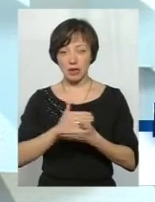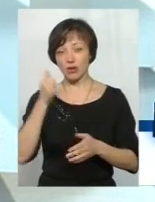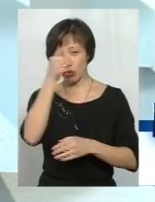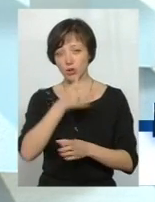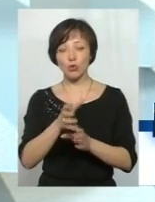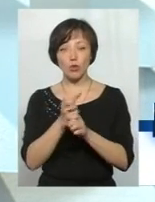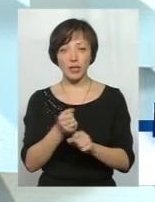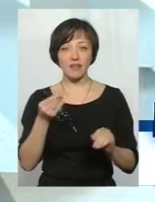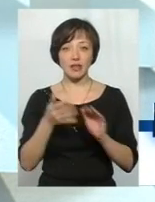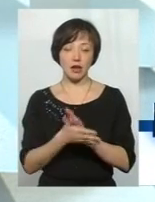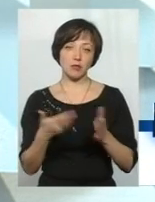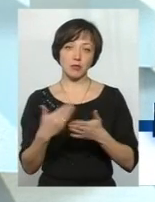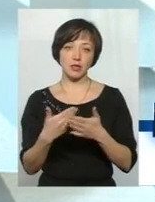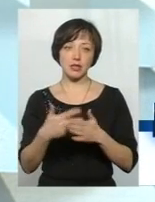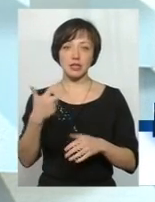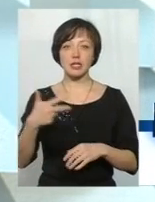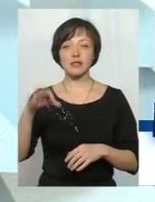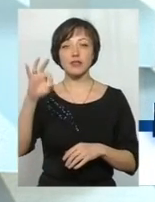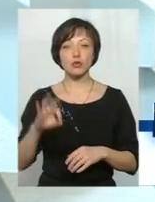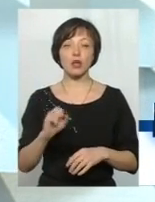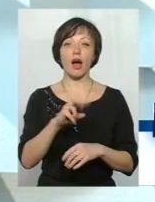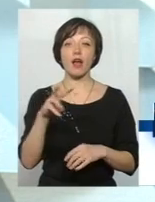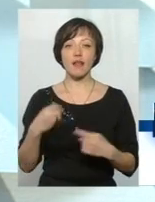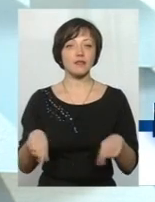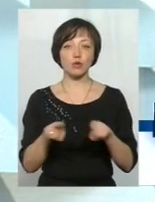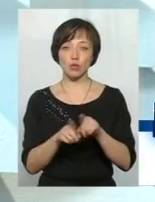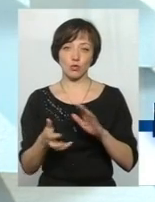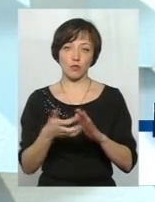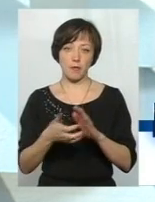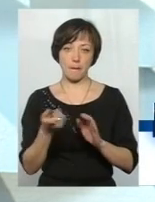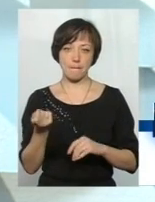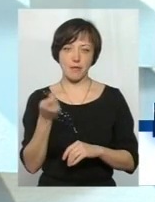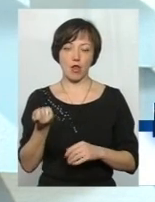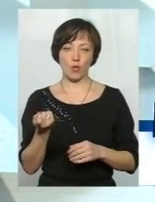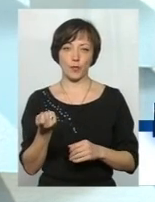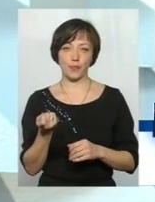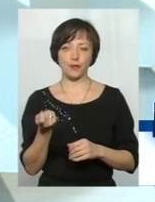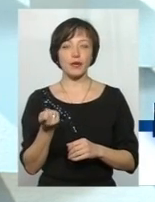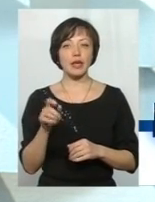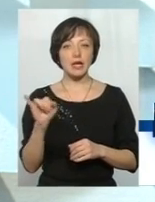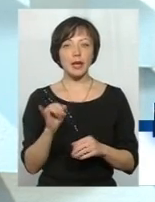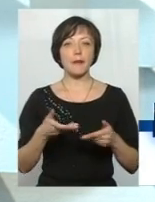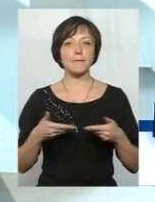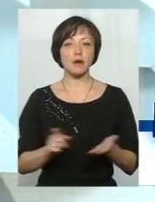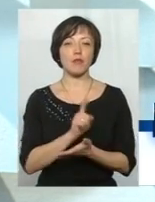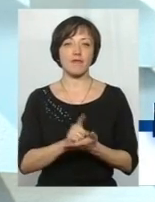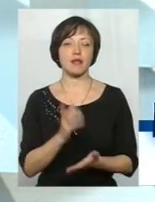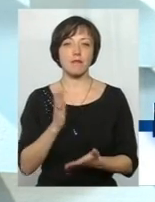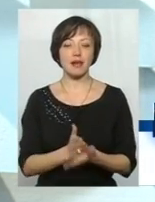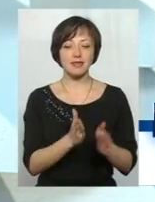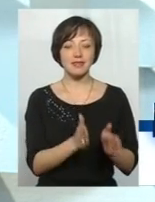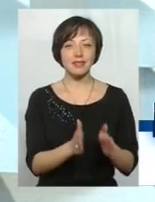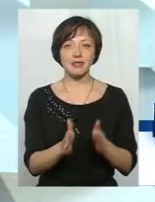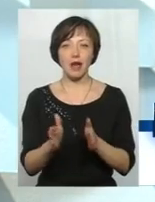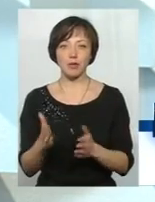витрати десь приблизно на 30%, але цього все одно мало, і ми повинні мати системний